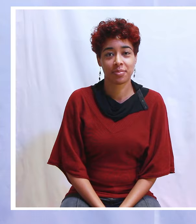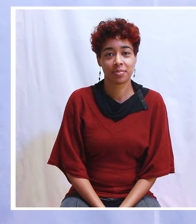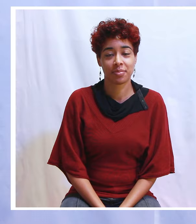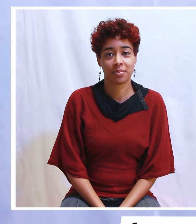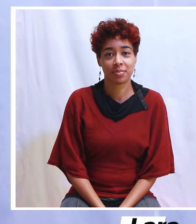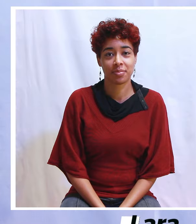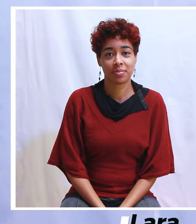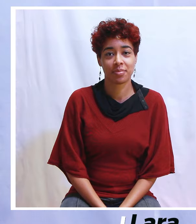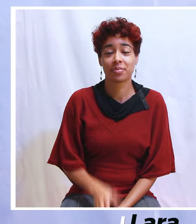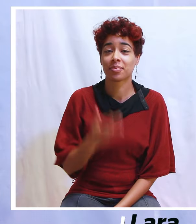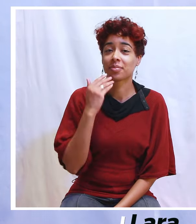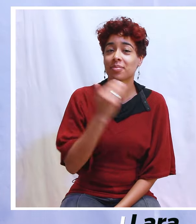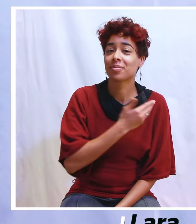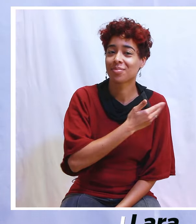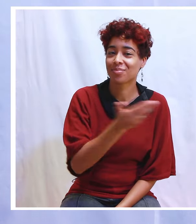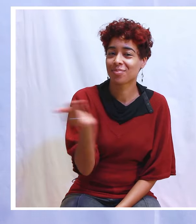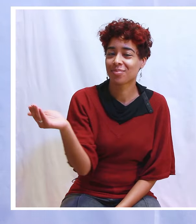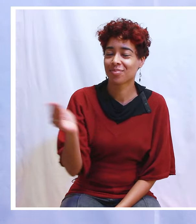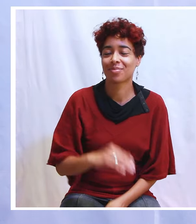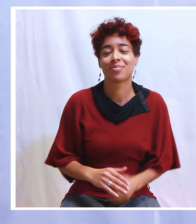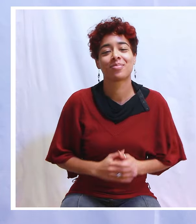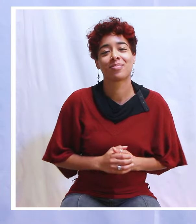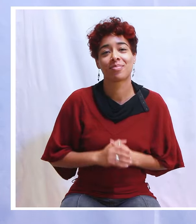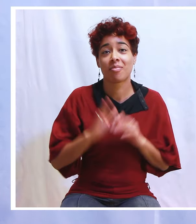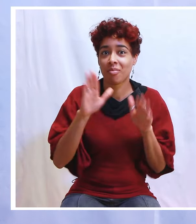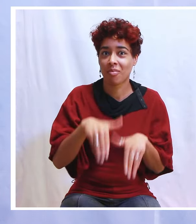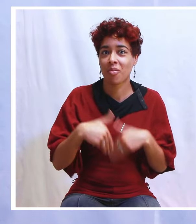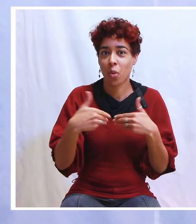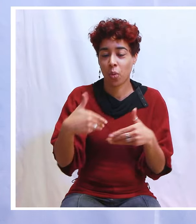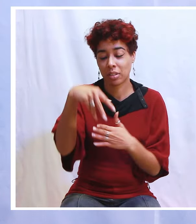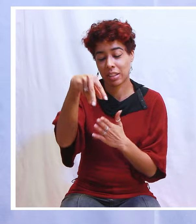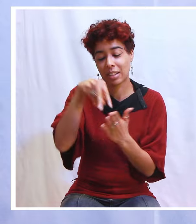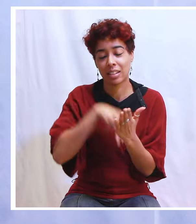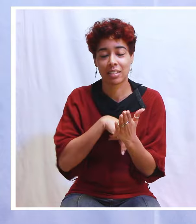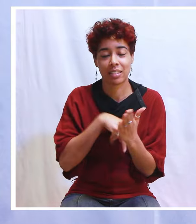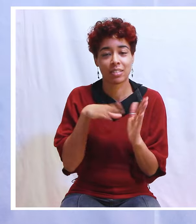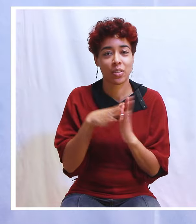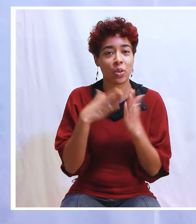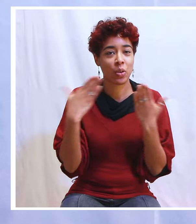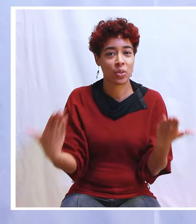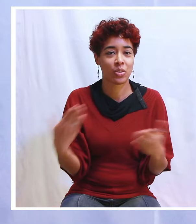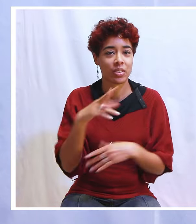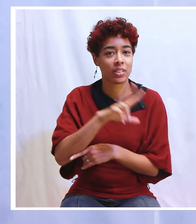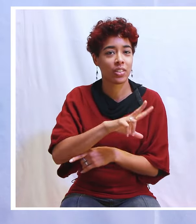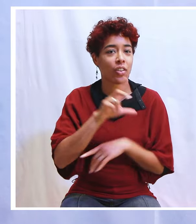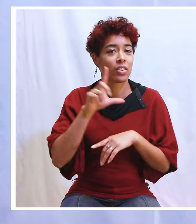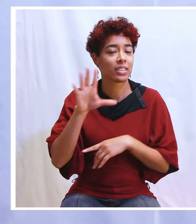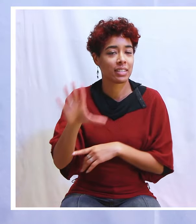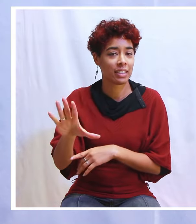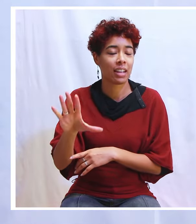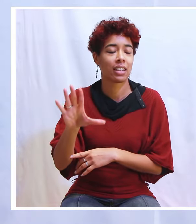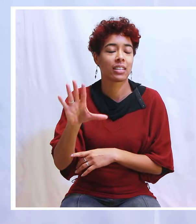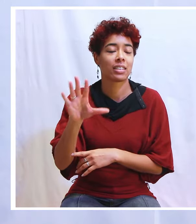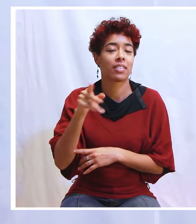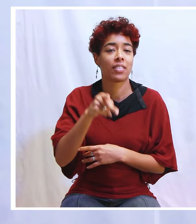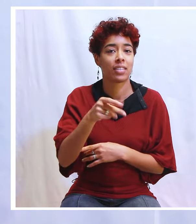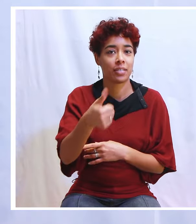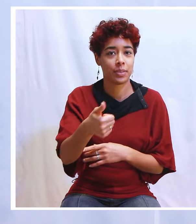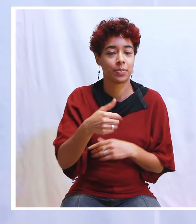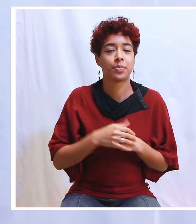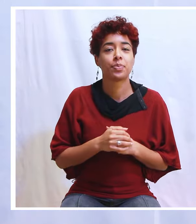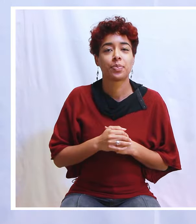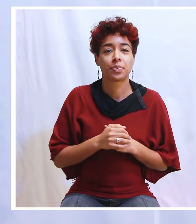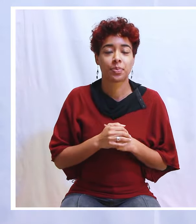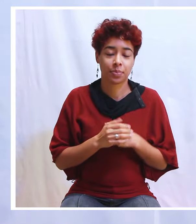Et bien bonjour à tous et à toutes, on continue notre lecture, Genèse 35, verset 1, toujours le même verset. Dieu dit à Jacob,